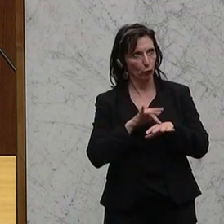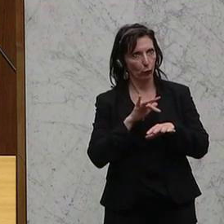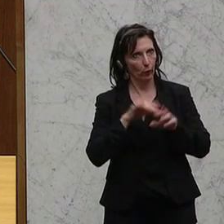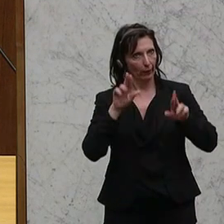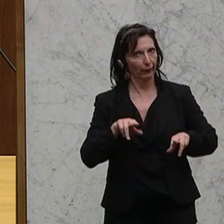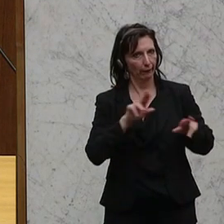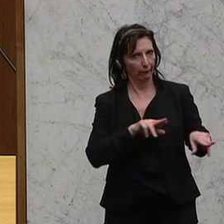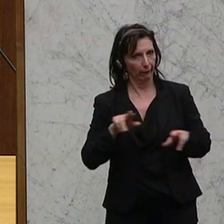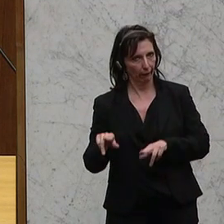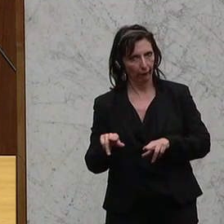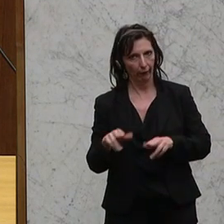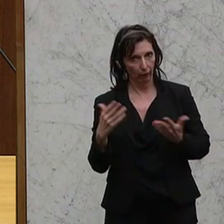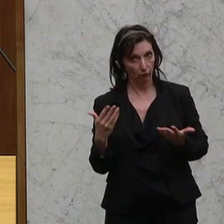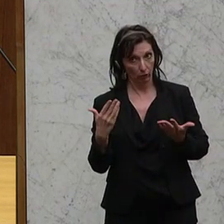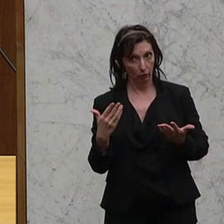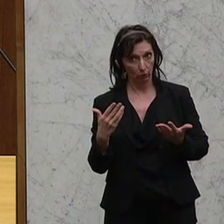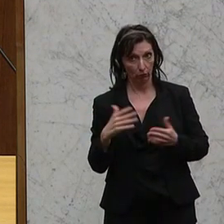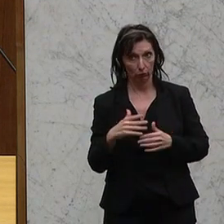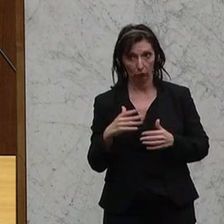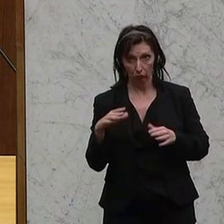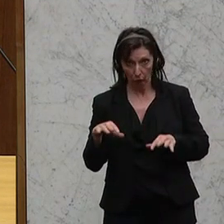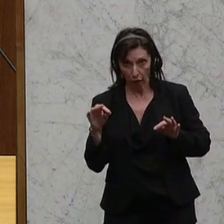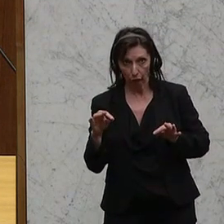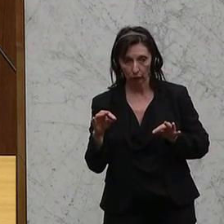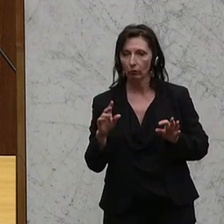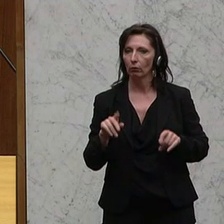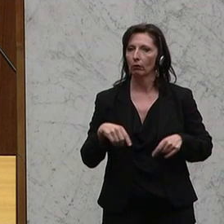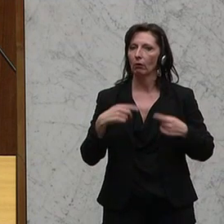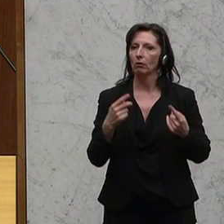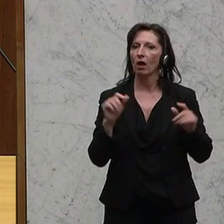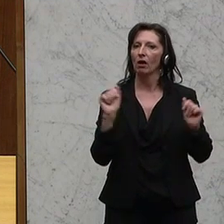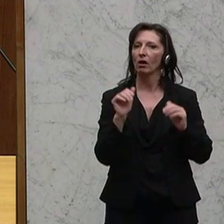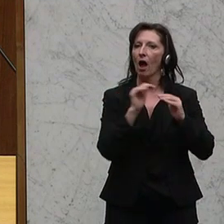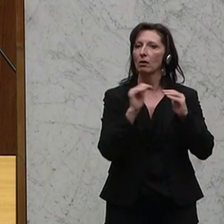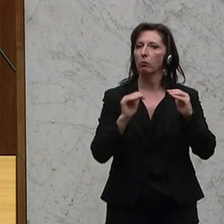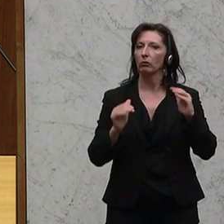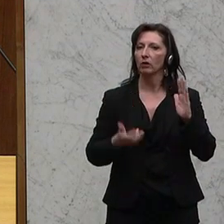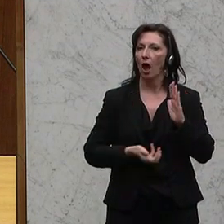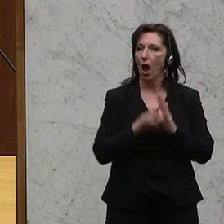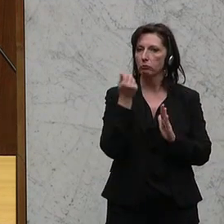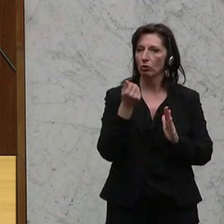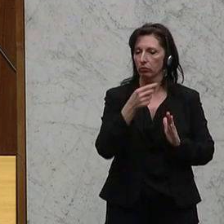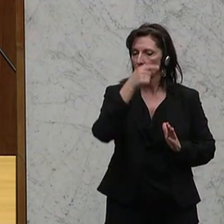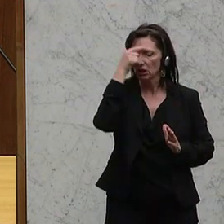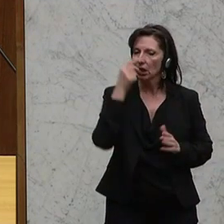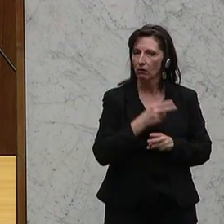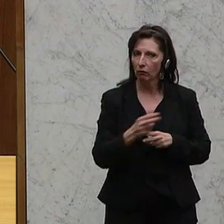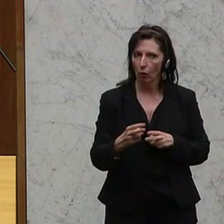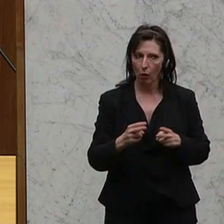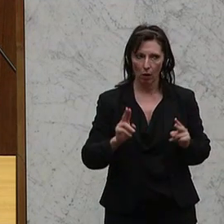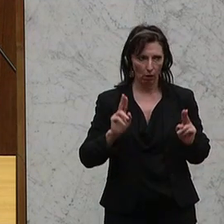werden würde, na dann ist die Abschaffung der kalten Progression jedenfalls sinnvoll, weil ja